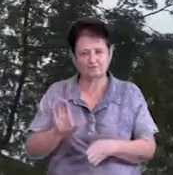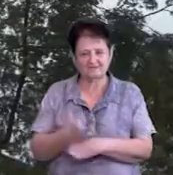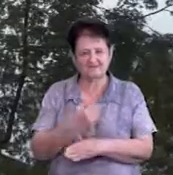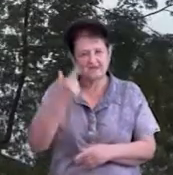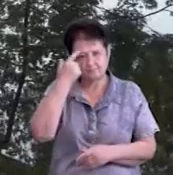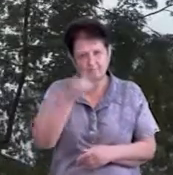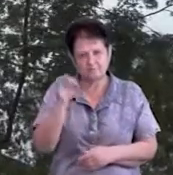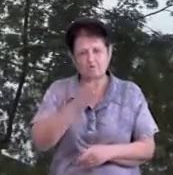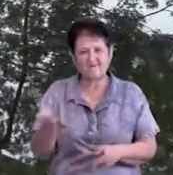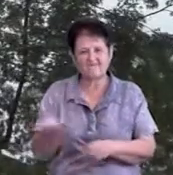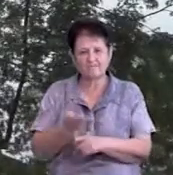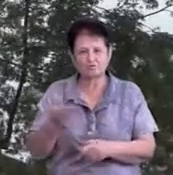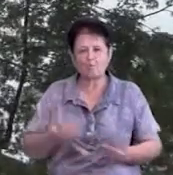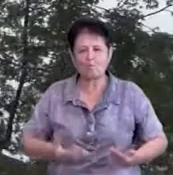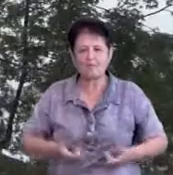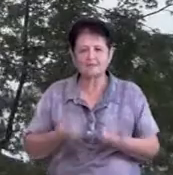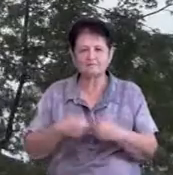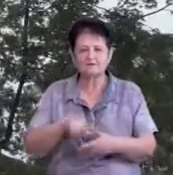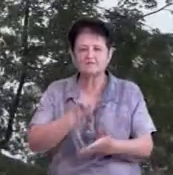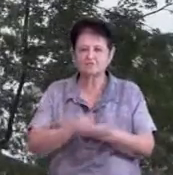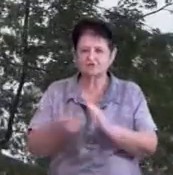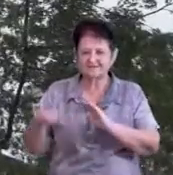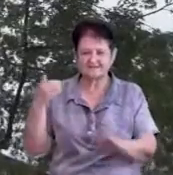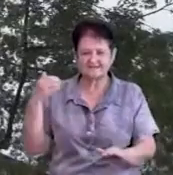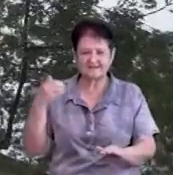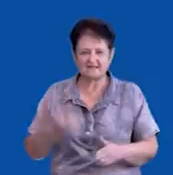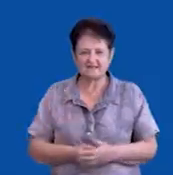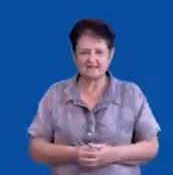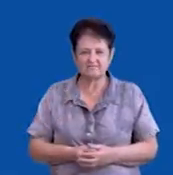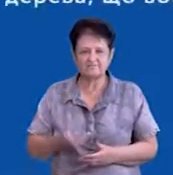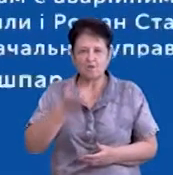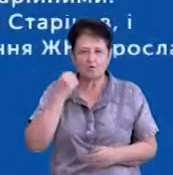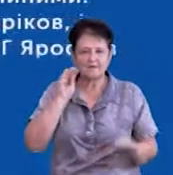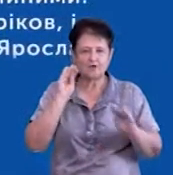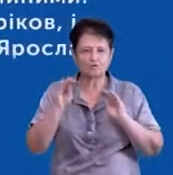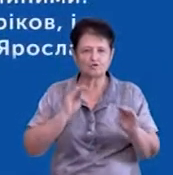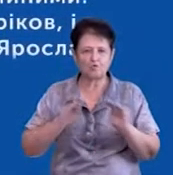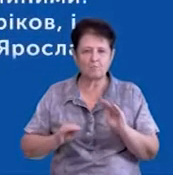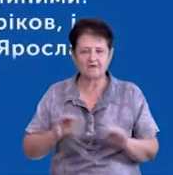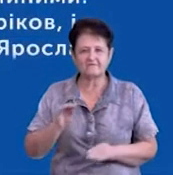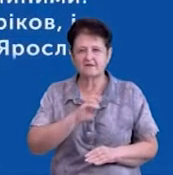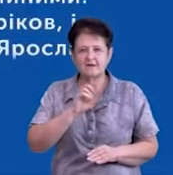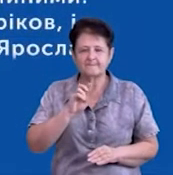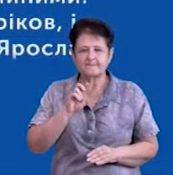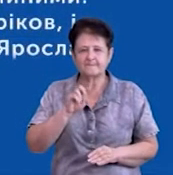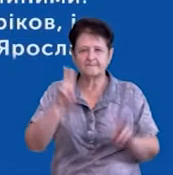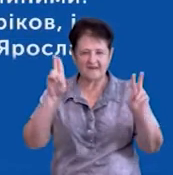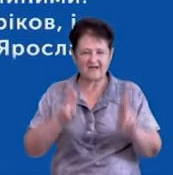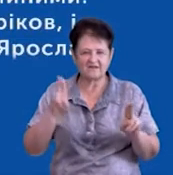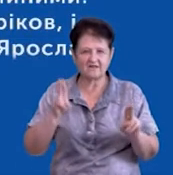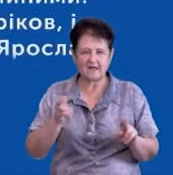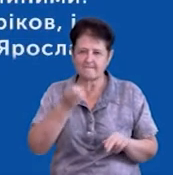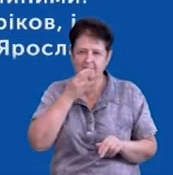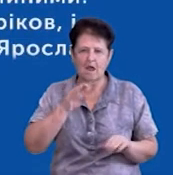Сповіщати про виробку дерев комунальні служби мають заздалегідь. Коли розроблялися правила благоустрою міста Чернігова, я там